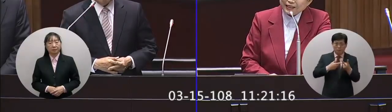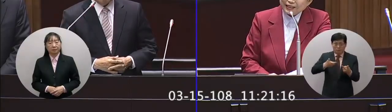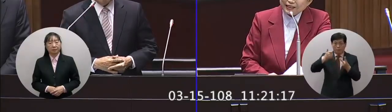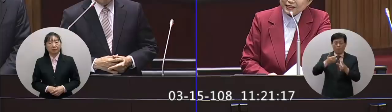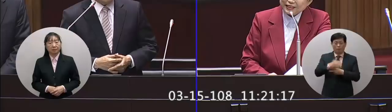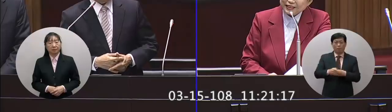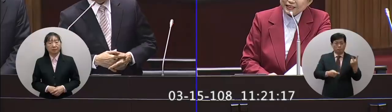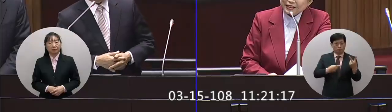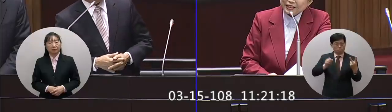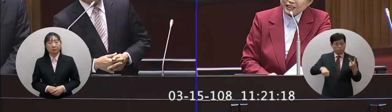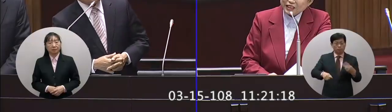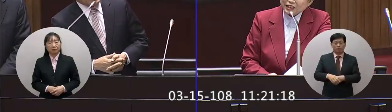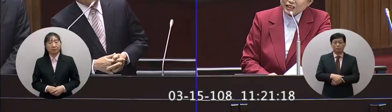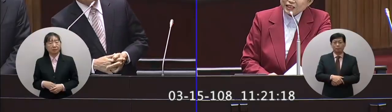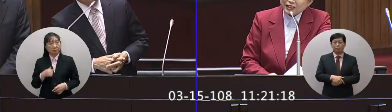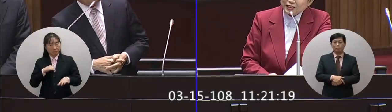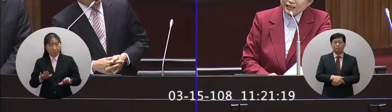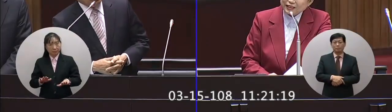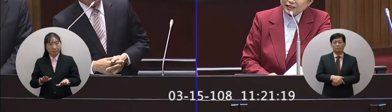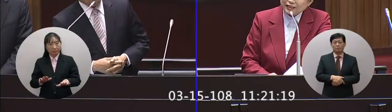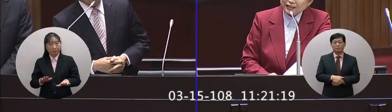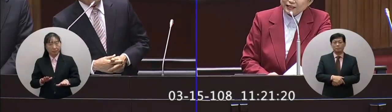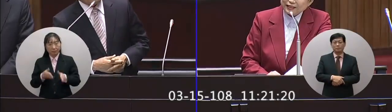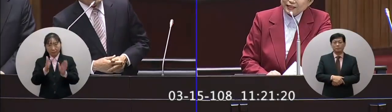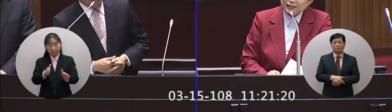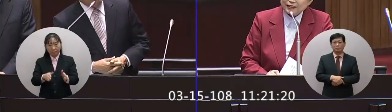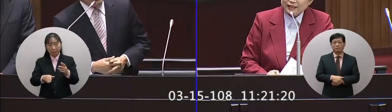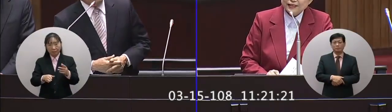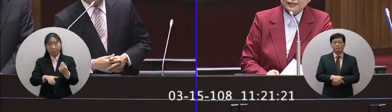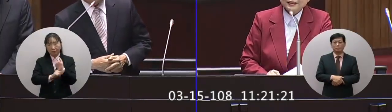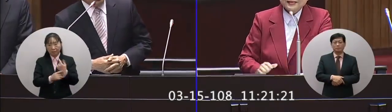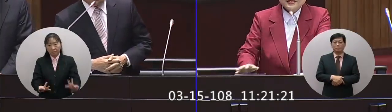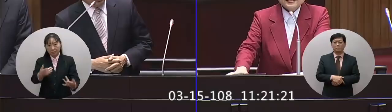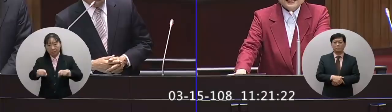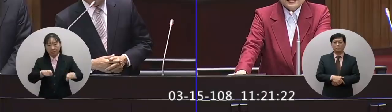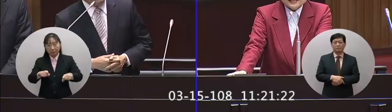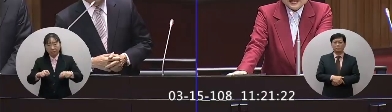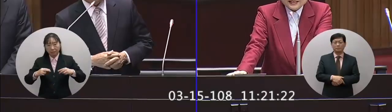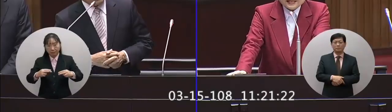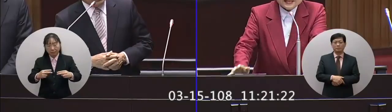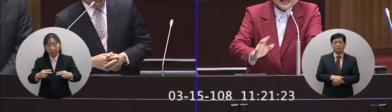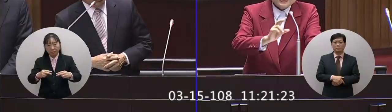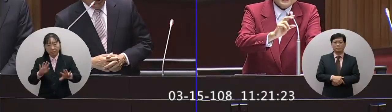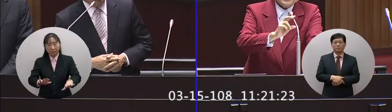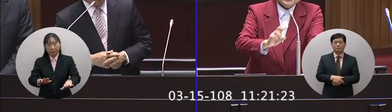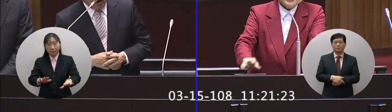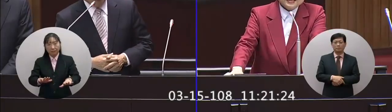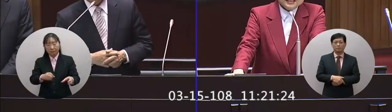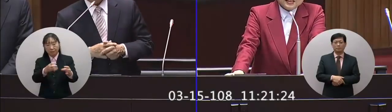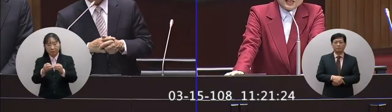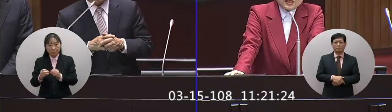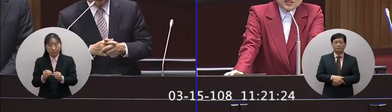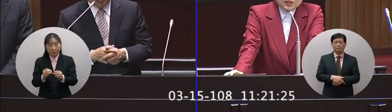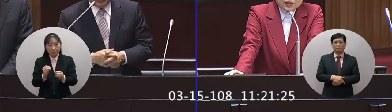贊成嗎我們正在就修法的草案最後最後的這個定奪